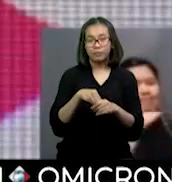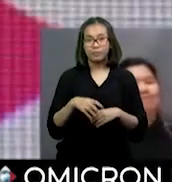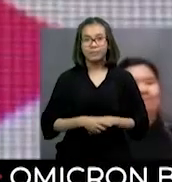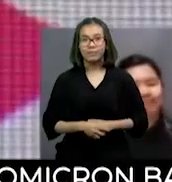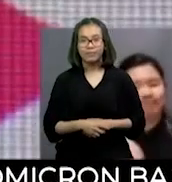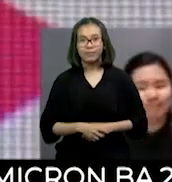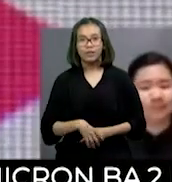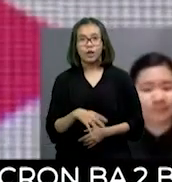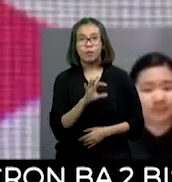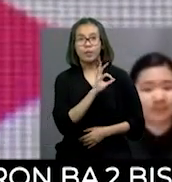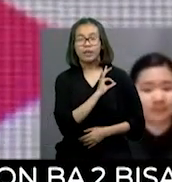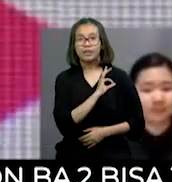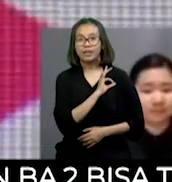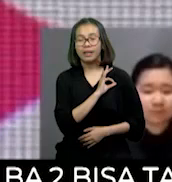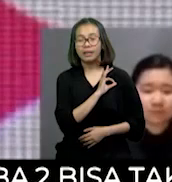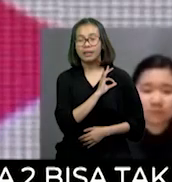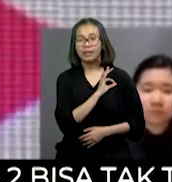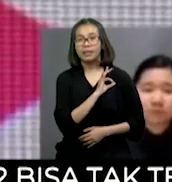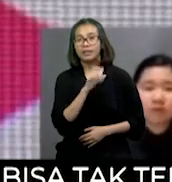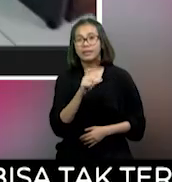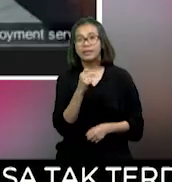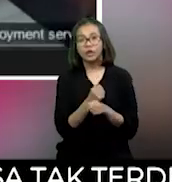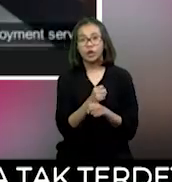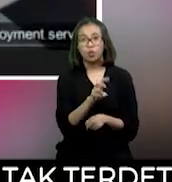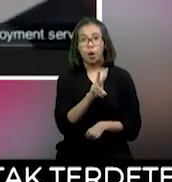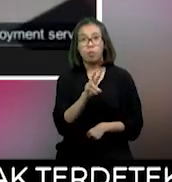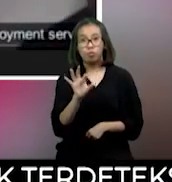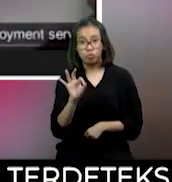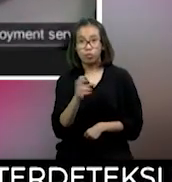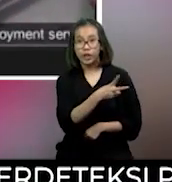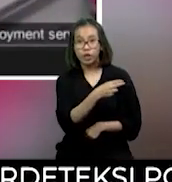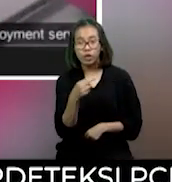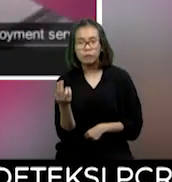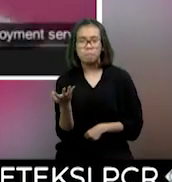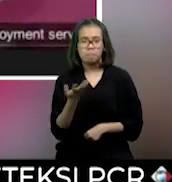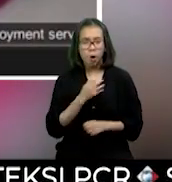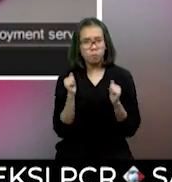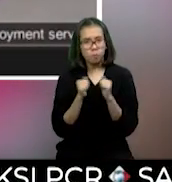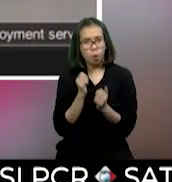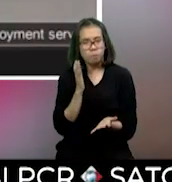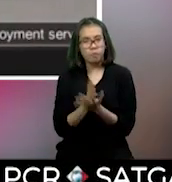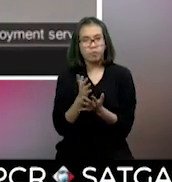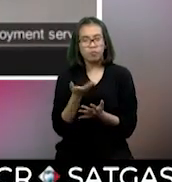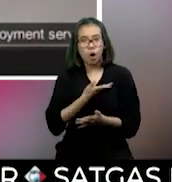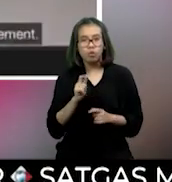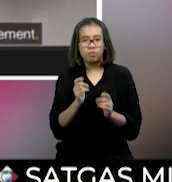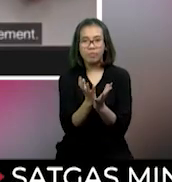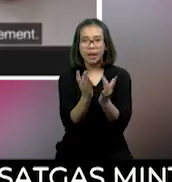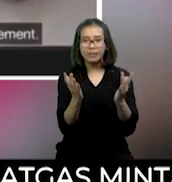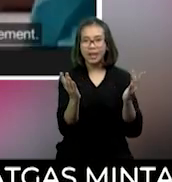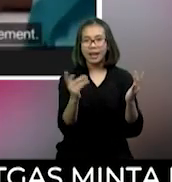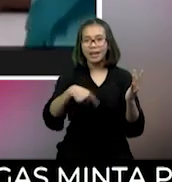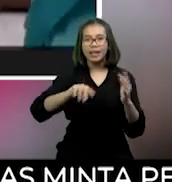Presidensi G20 Indonesia berkomitmen untuk bekerja membangun masyarakat yang inklusif